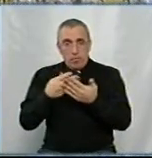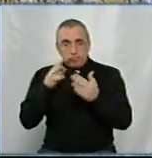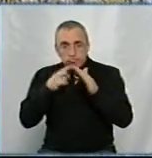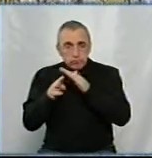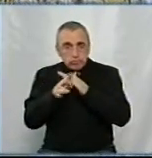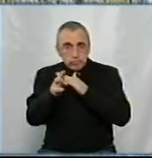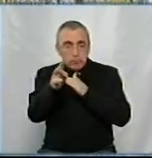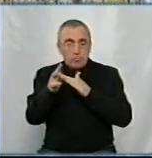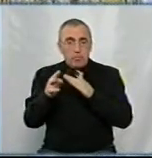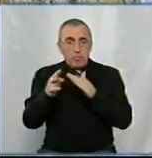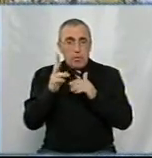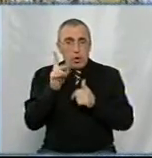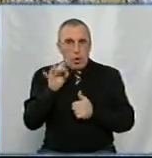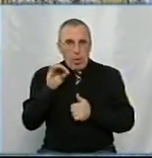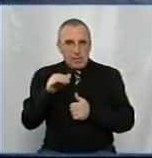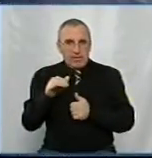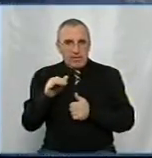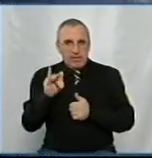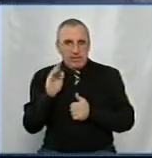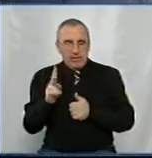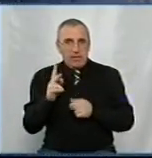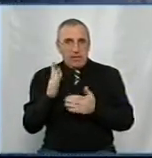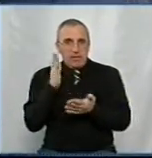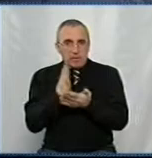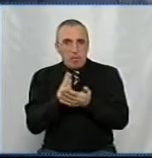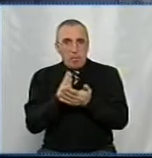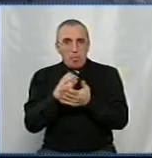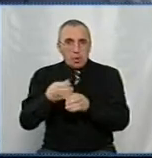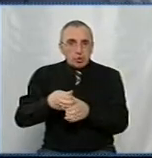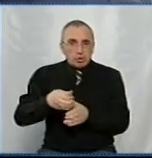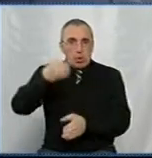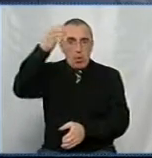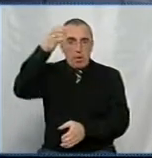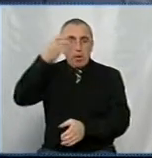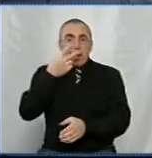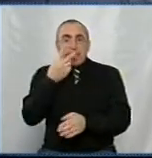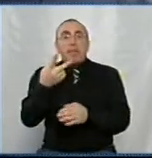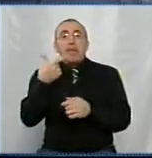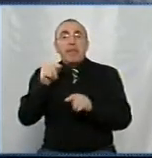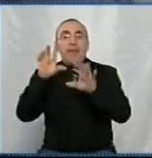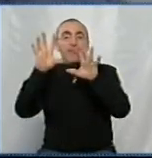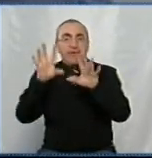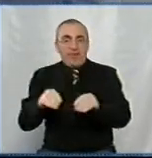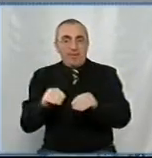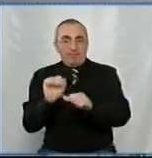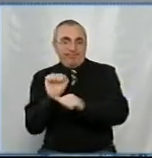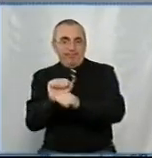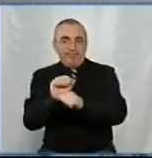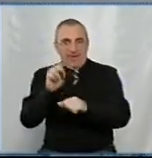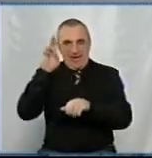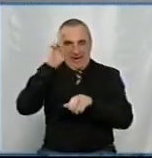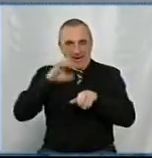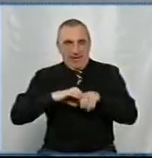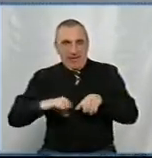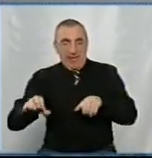пристає кротик, знаходимо стояк, щоб бачити, де відключати людину від каналізації. Цей